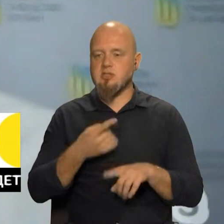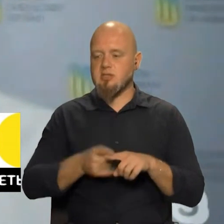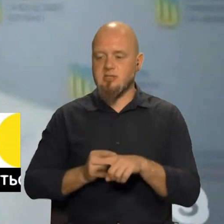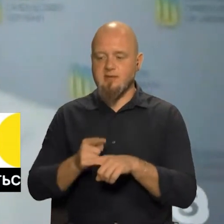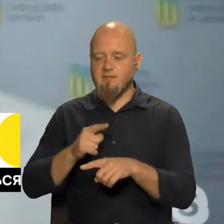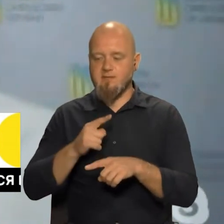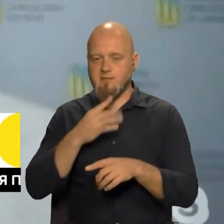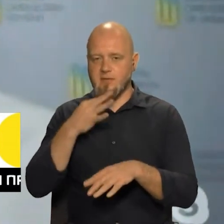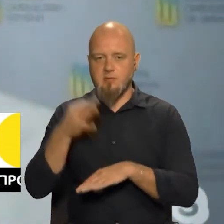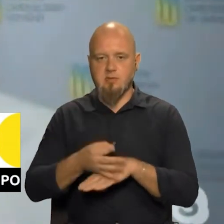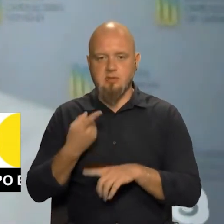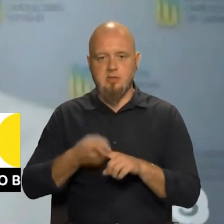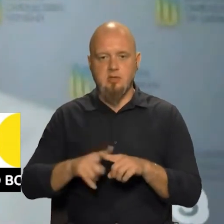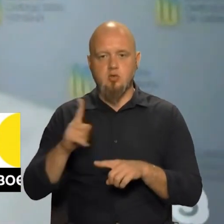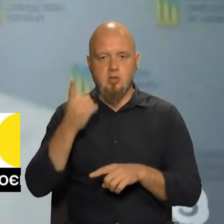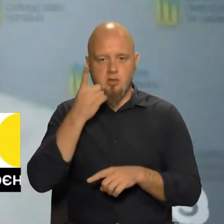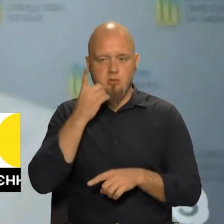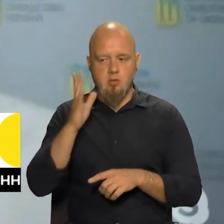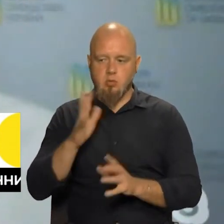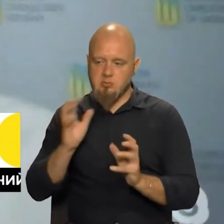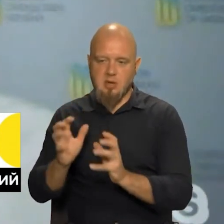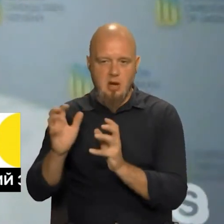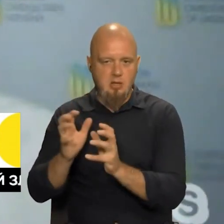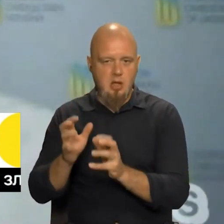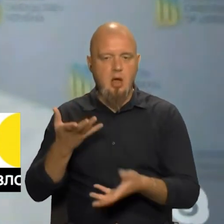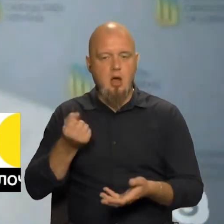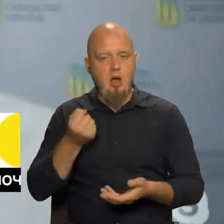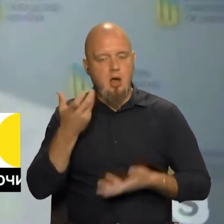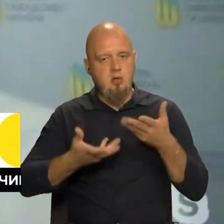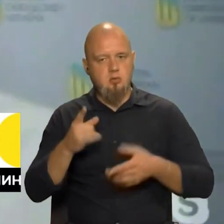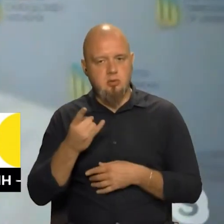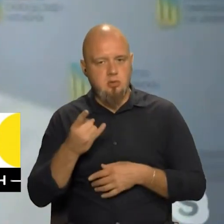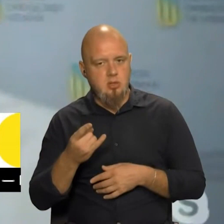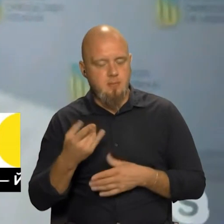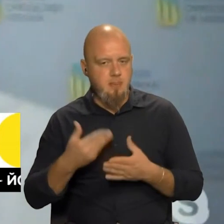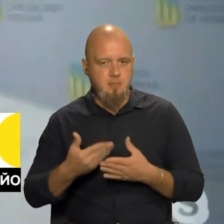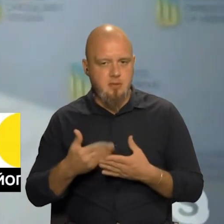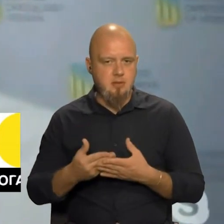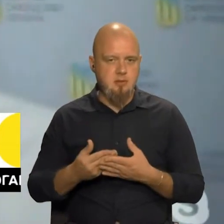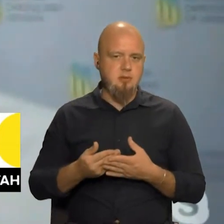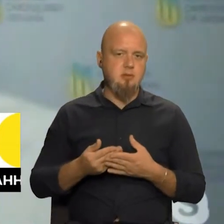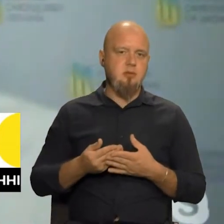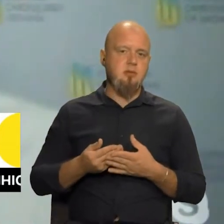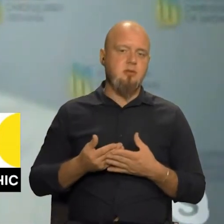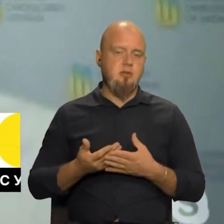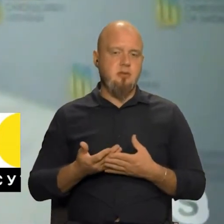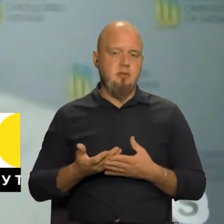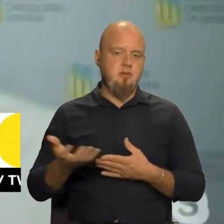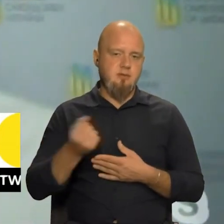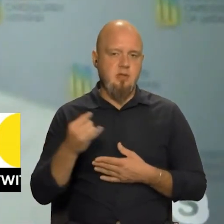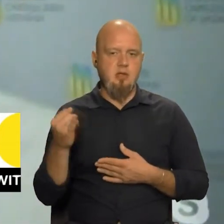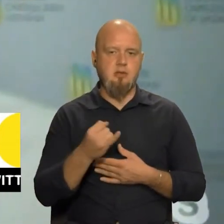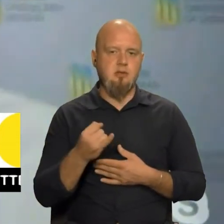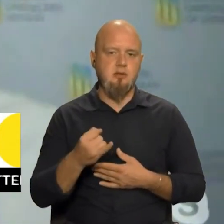відповідальність? За те, що телефону буде зберігатися. А якщо дитина, наприклад, взяла і